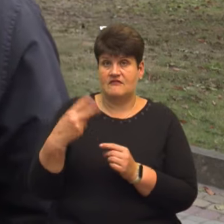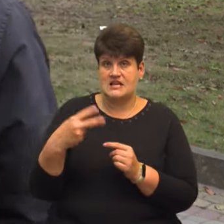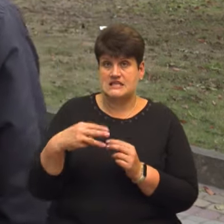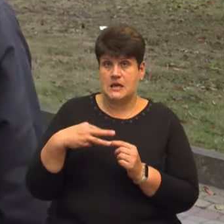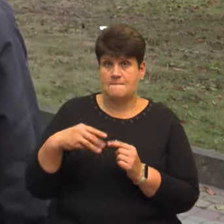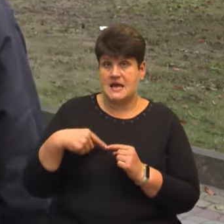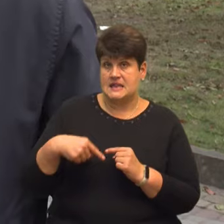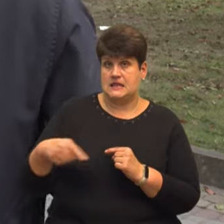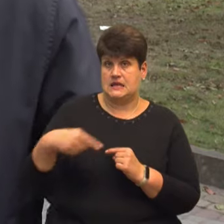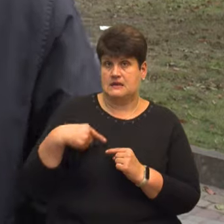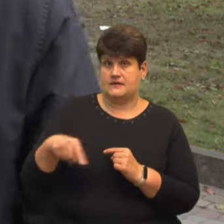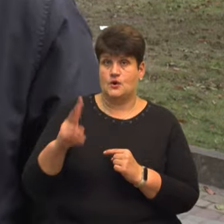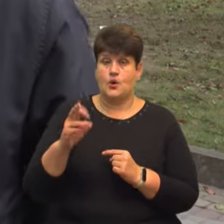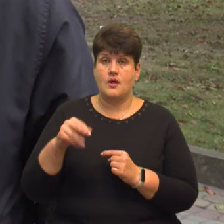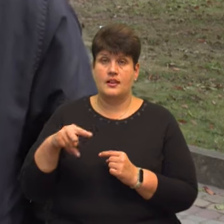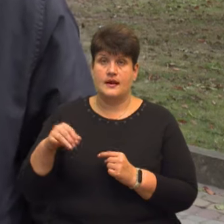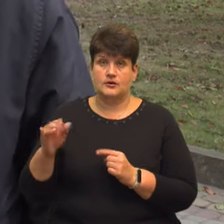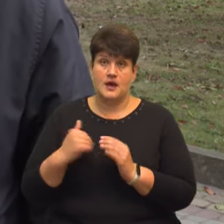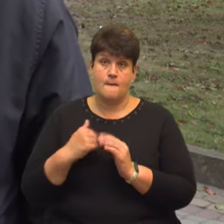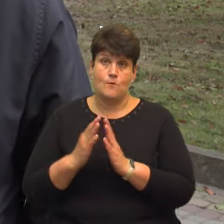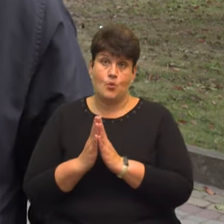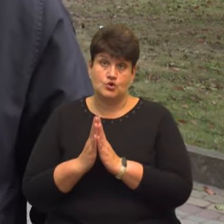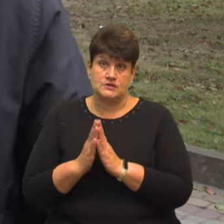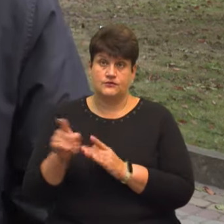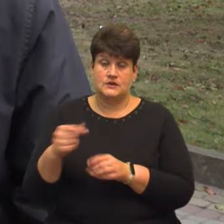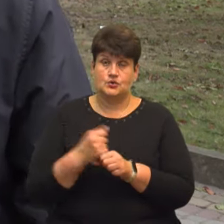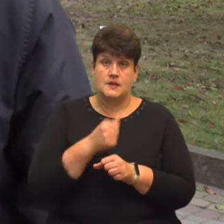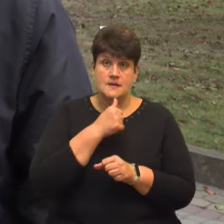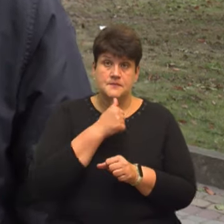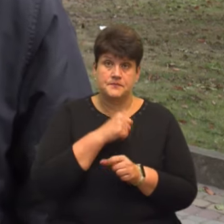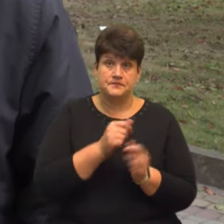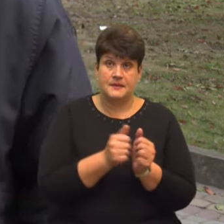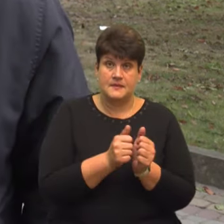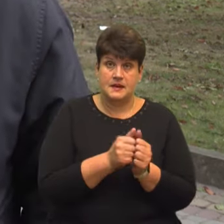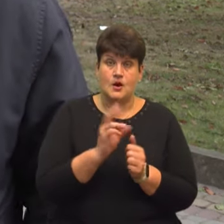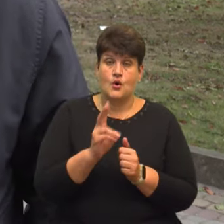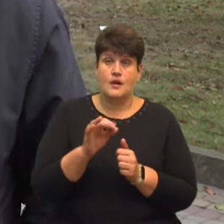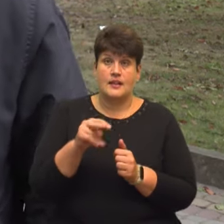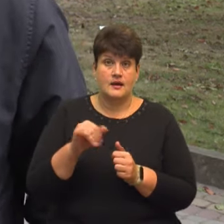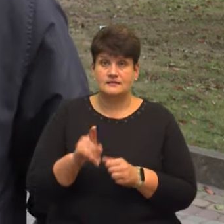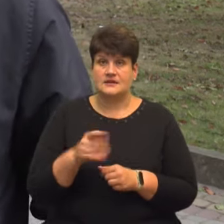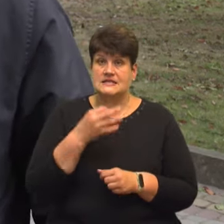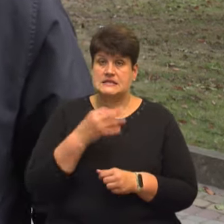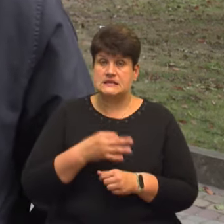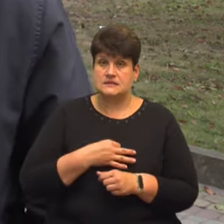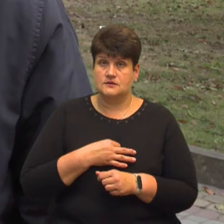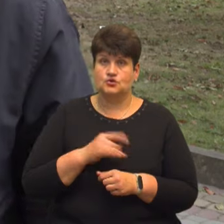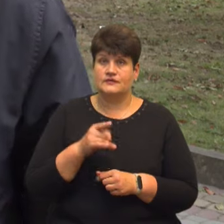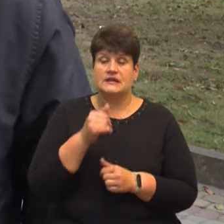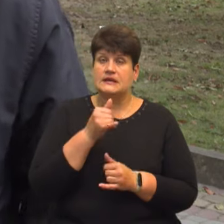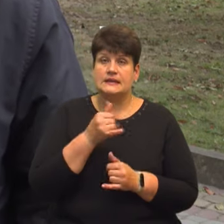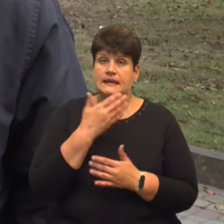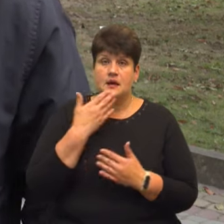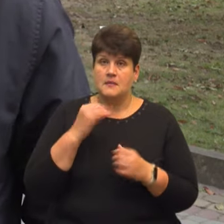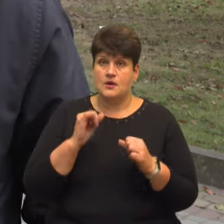від колектора. Потім я попросив, щоб вони зробили замір коло колектора. На що я отримав відповідь, що вони не мають